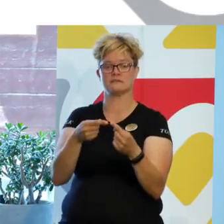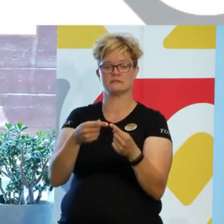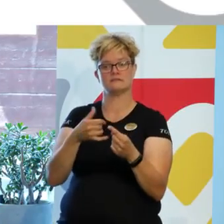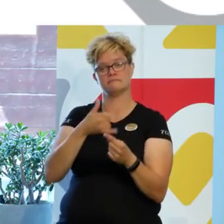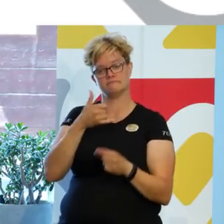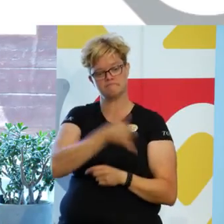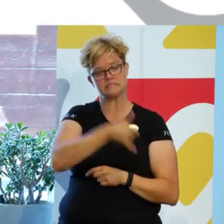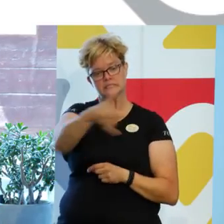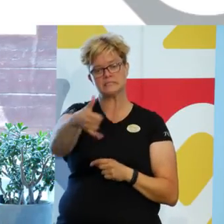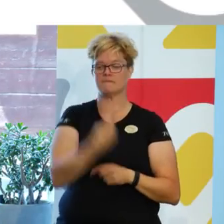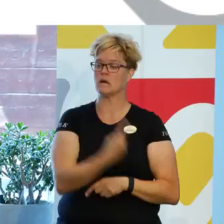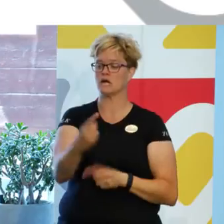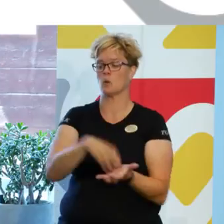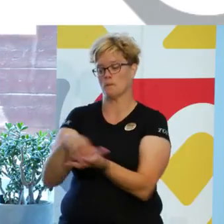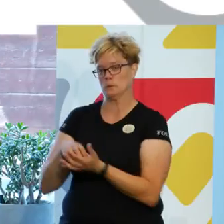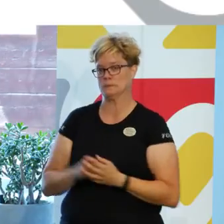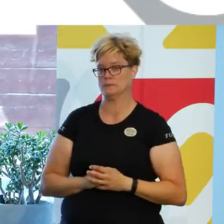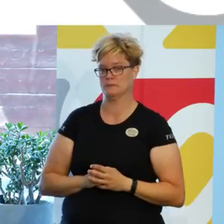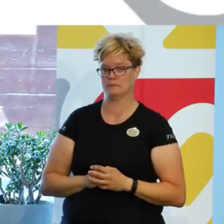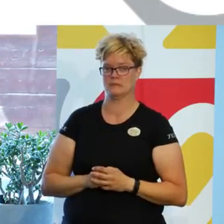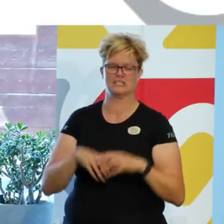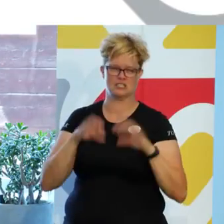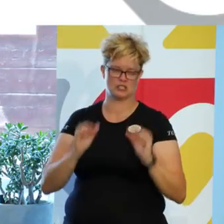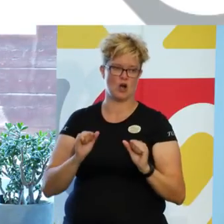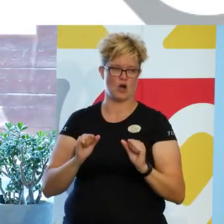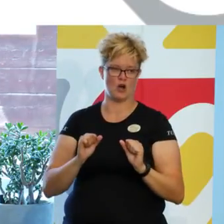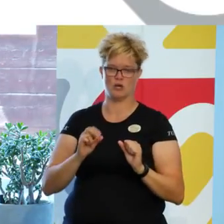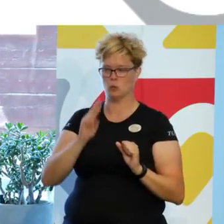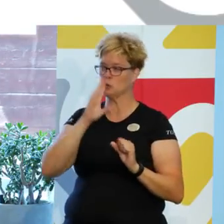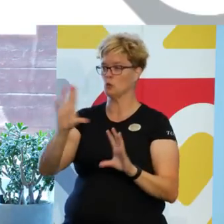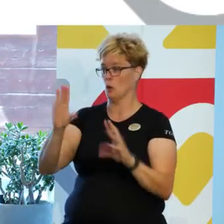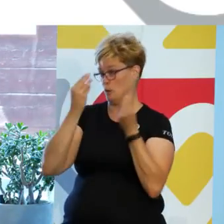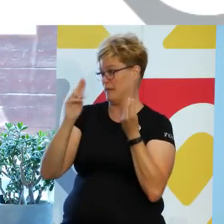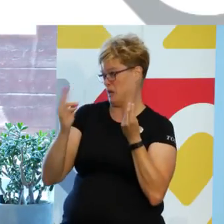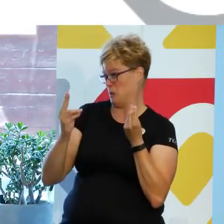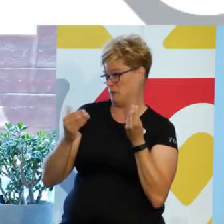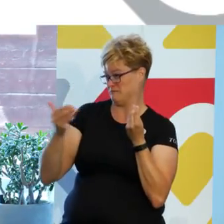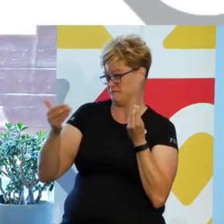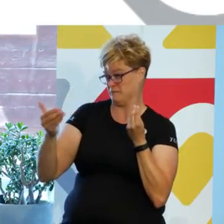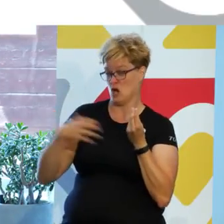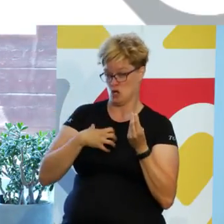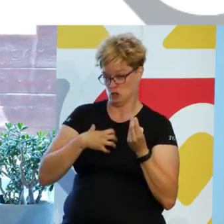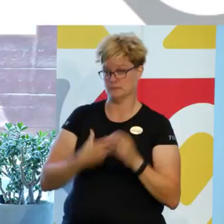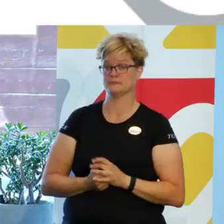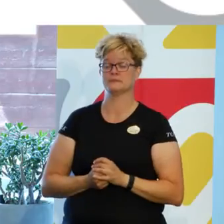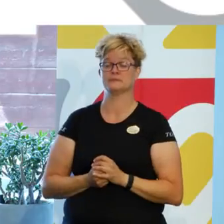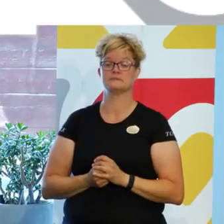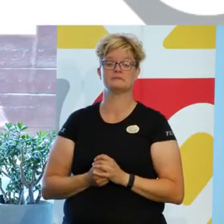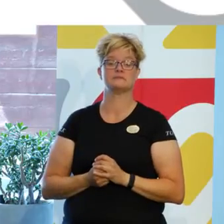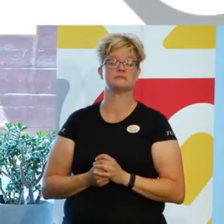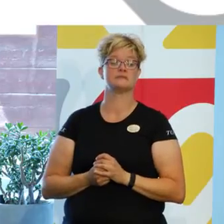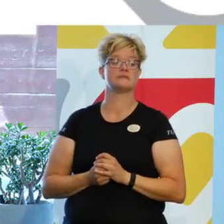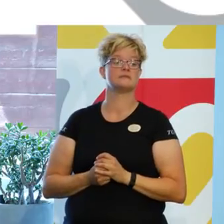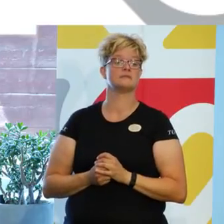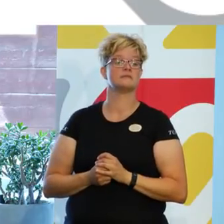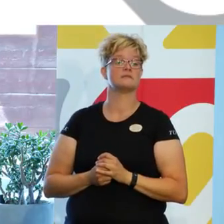kommun. Vi kommer att köra en ny utbildning nu till hösten. Där